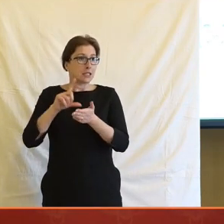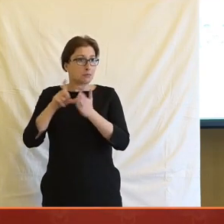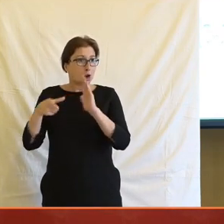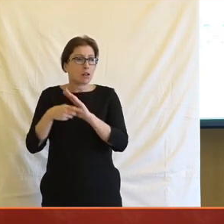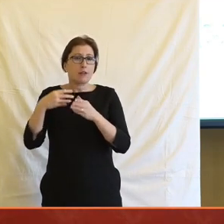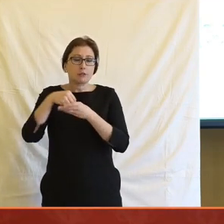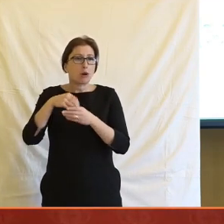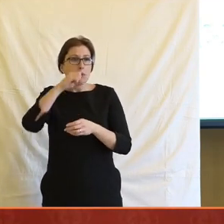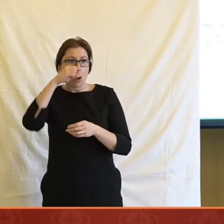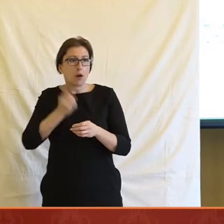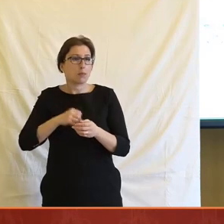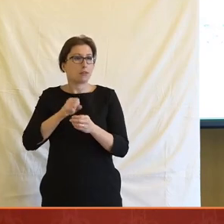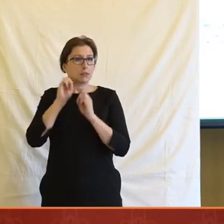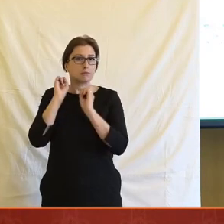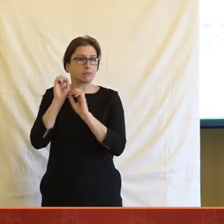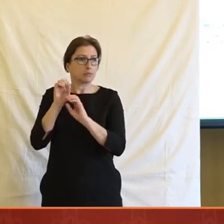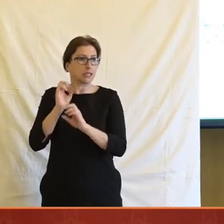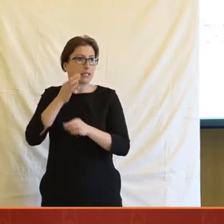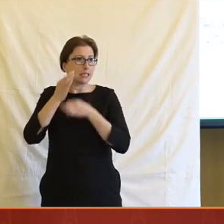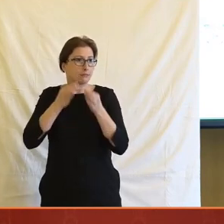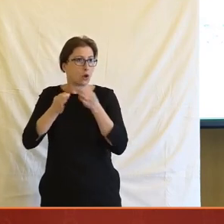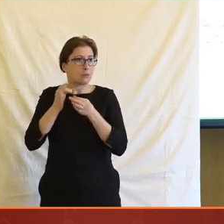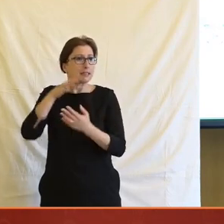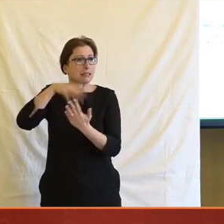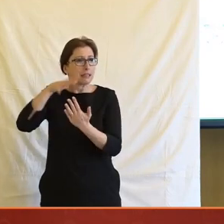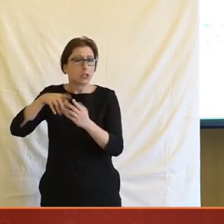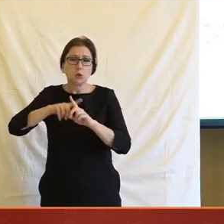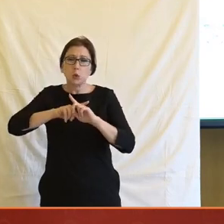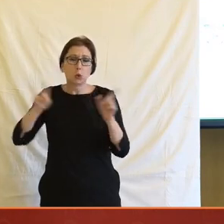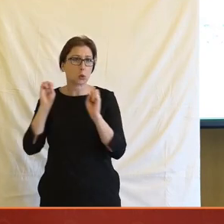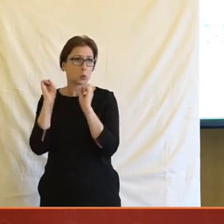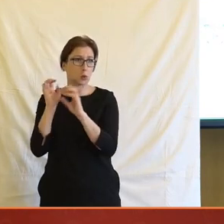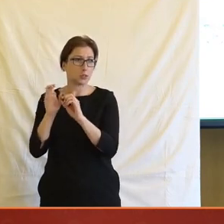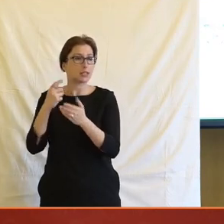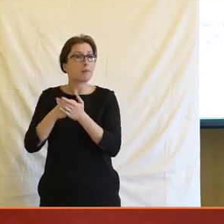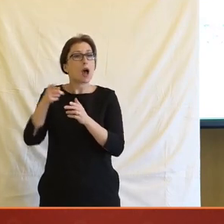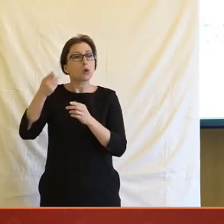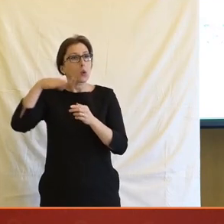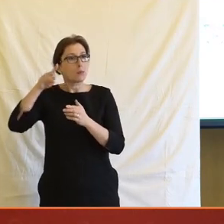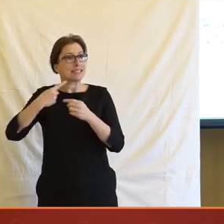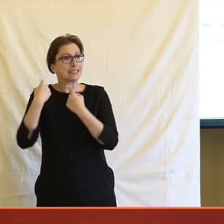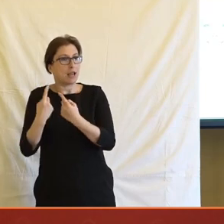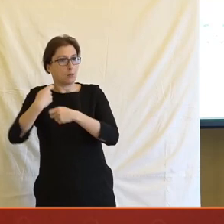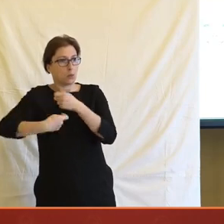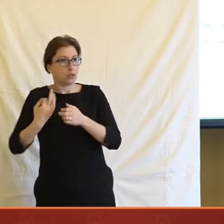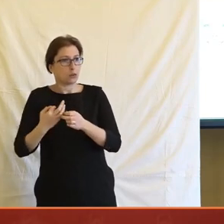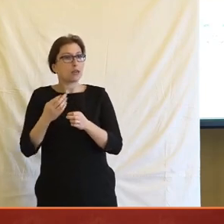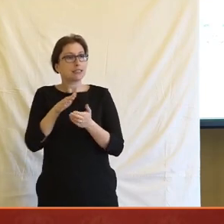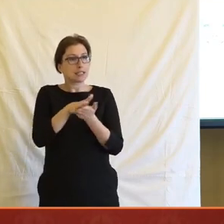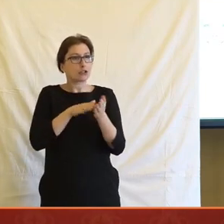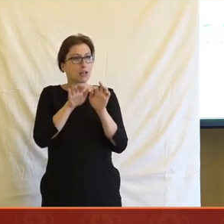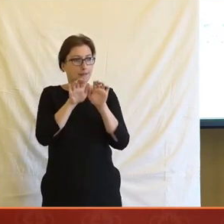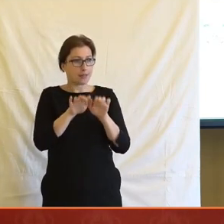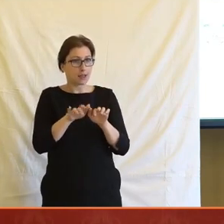nakrmený opravdu obrovským, ale obrovským množstvím nejrůznějších textů, který je schopen několika různých úkolů. Jeden z nich je, že tam napíšete začátek